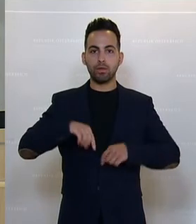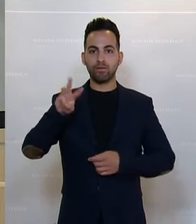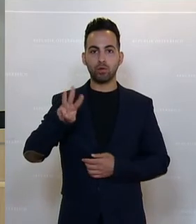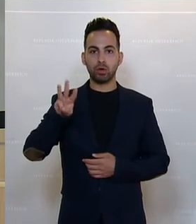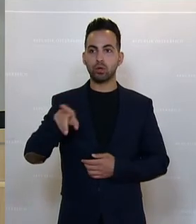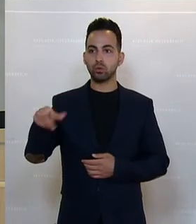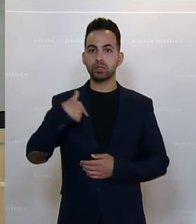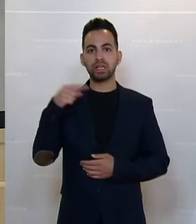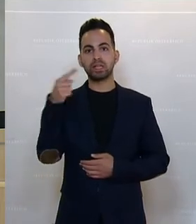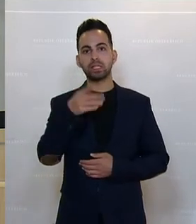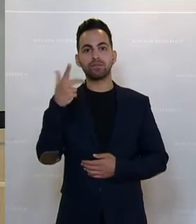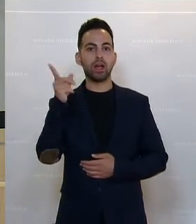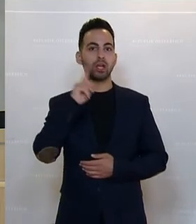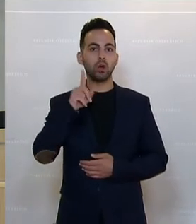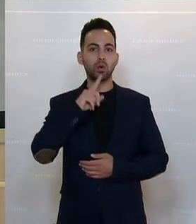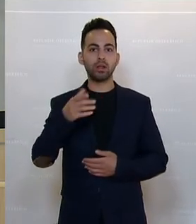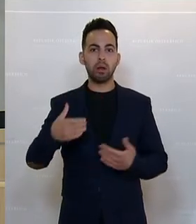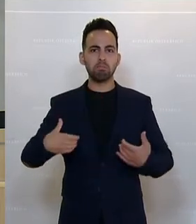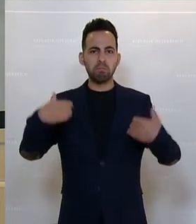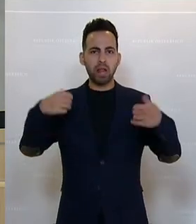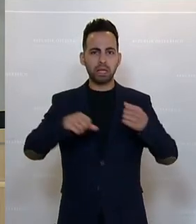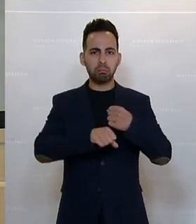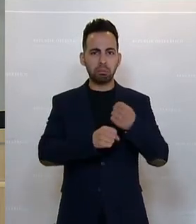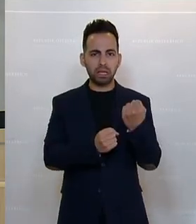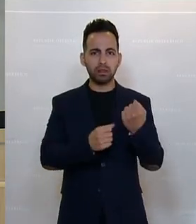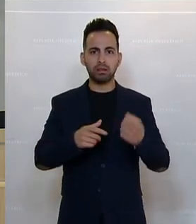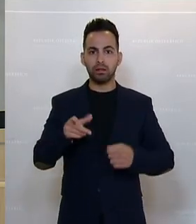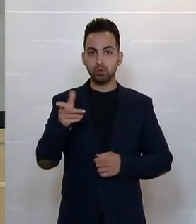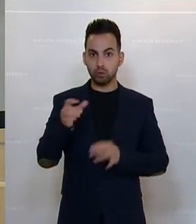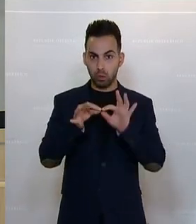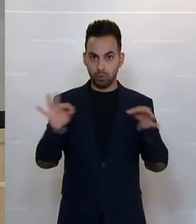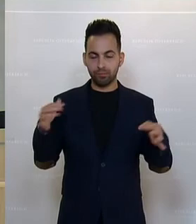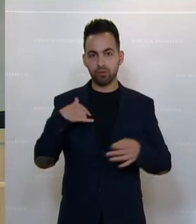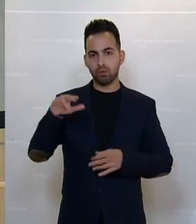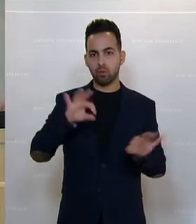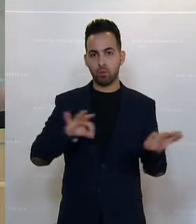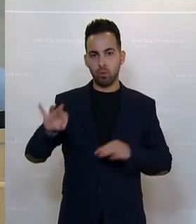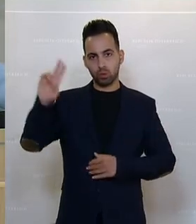das ist gelogen, dass sich die Balken biegen und dafür erteile ich Ihnen natürlich einen Ordnungsruf. Kollege Läu.